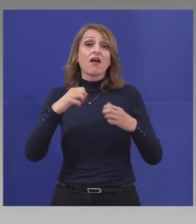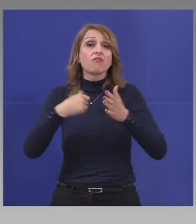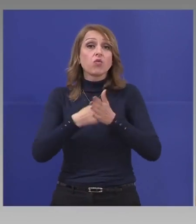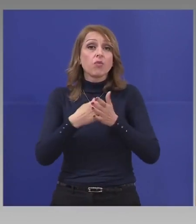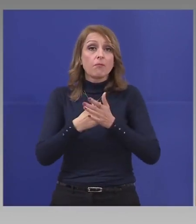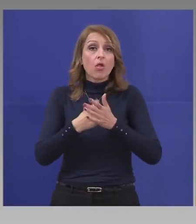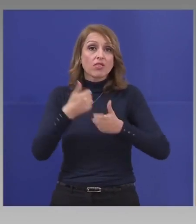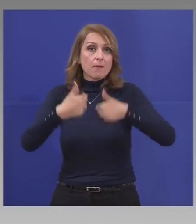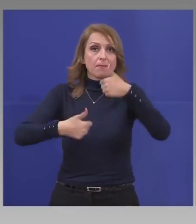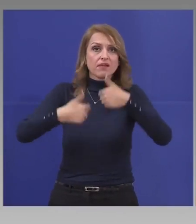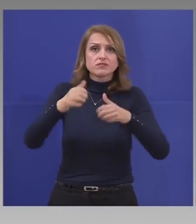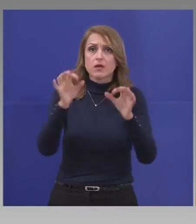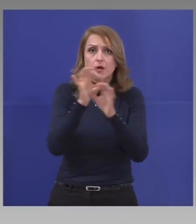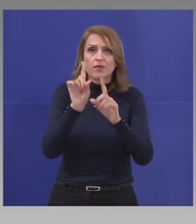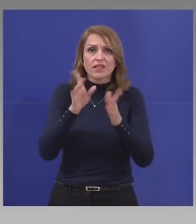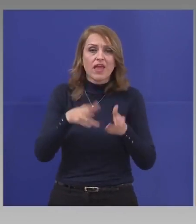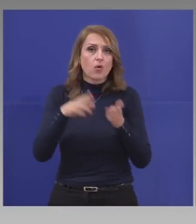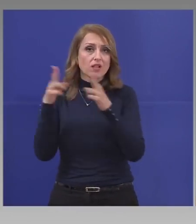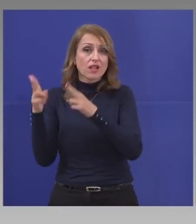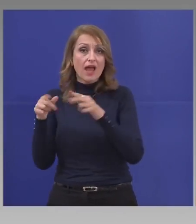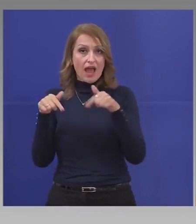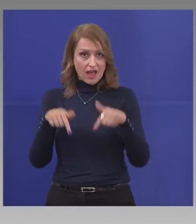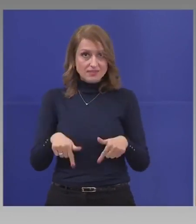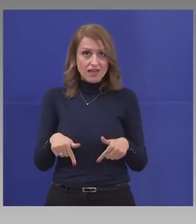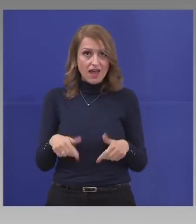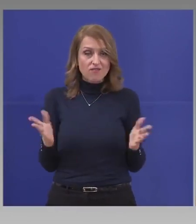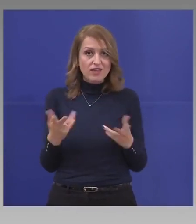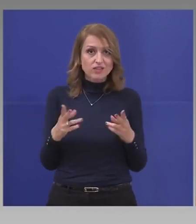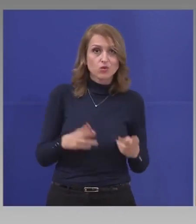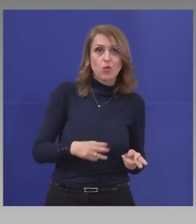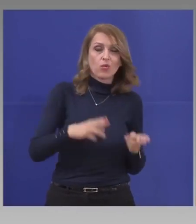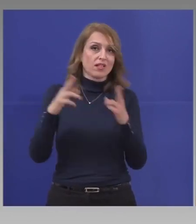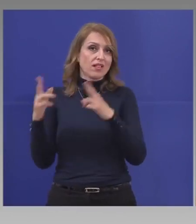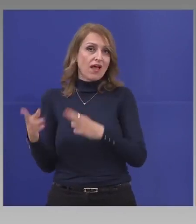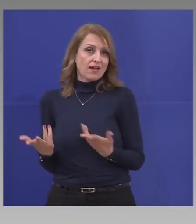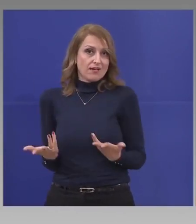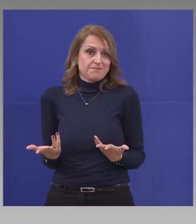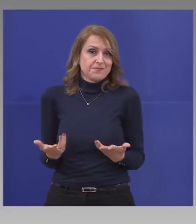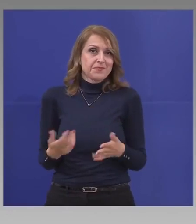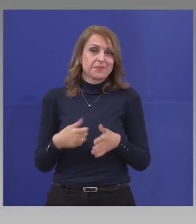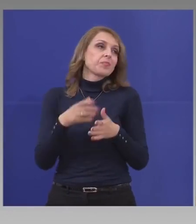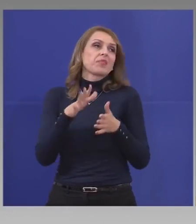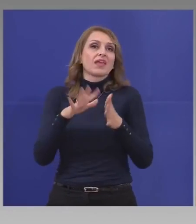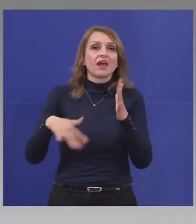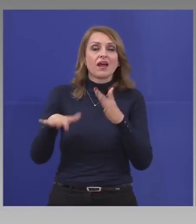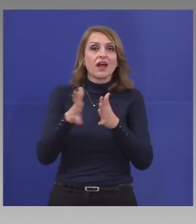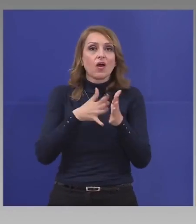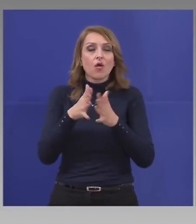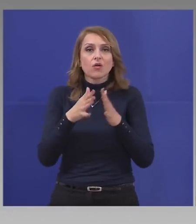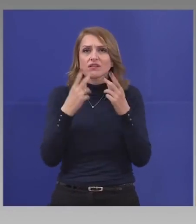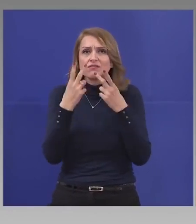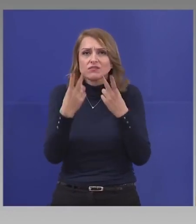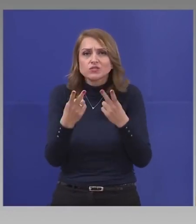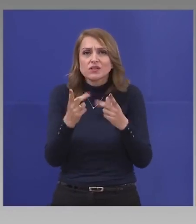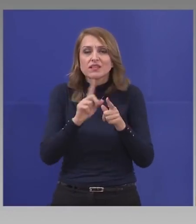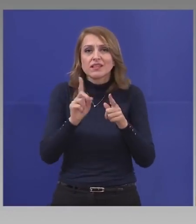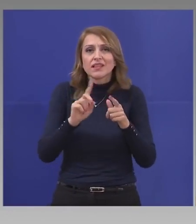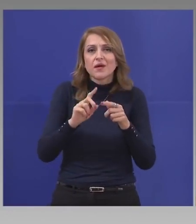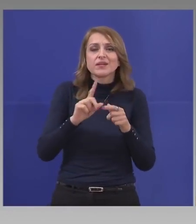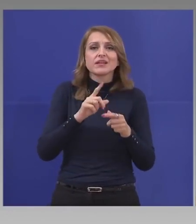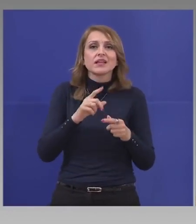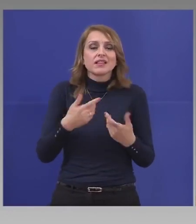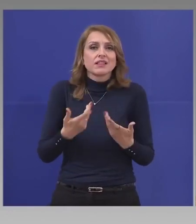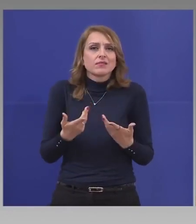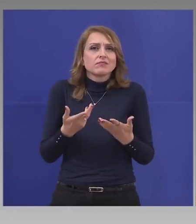щета, която ни се нанесе на футболните фенове, да няма мачове по телевизията, това е огромна щета. пък и да не можем да